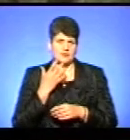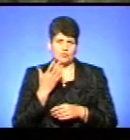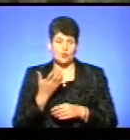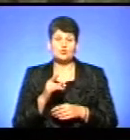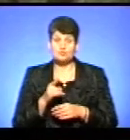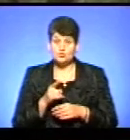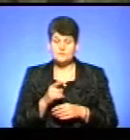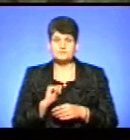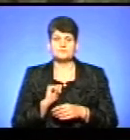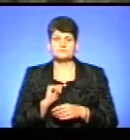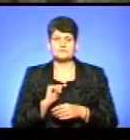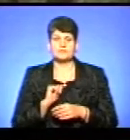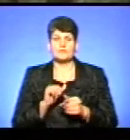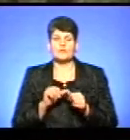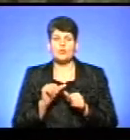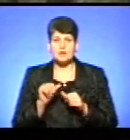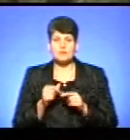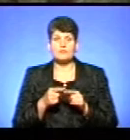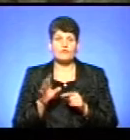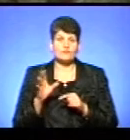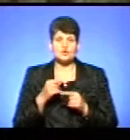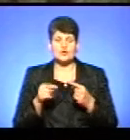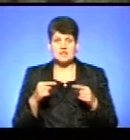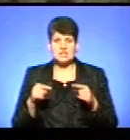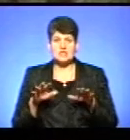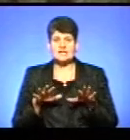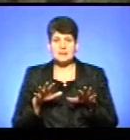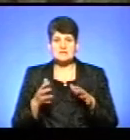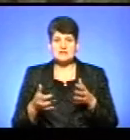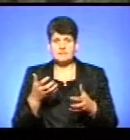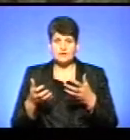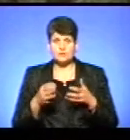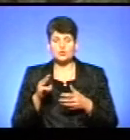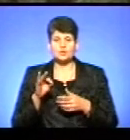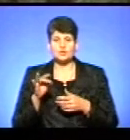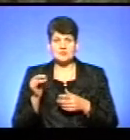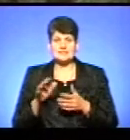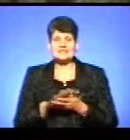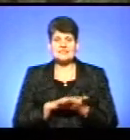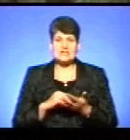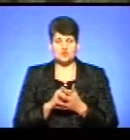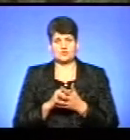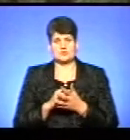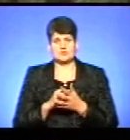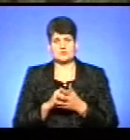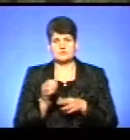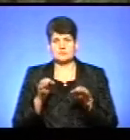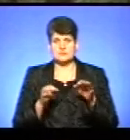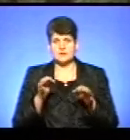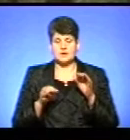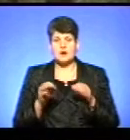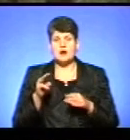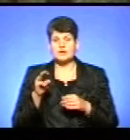Чому? Бо, крім всього іншого, ще й на місці видобутку торфу знищуються екосистеми. А торф,